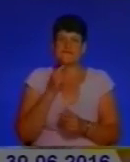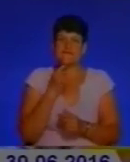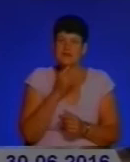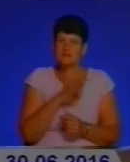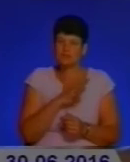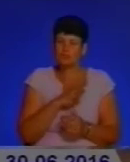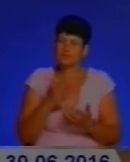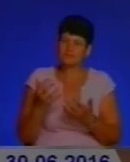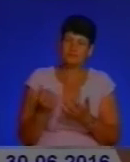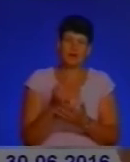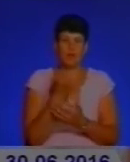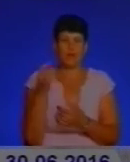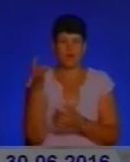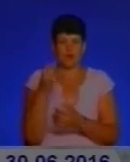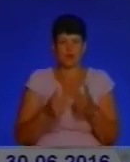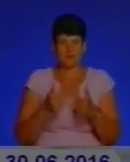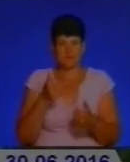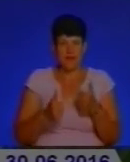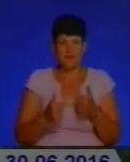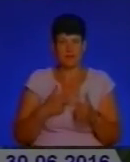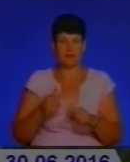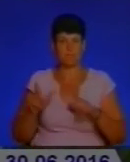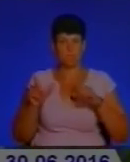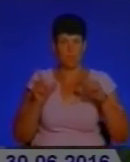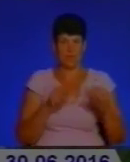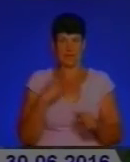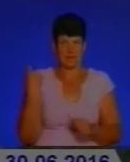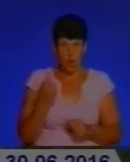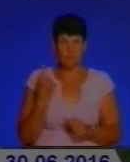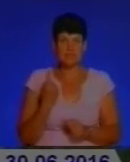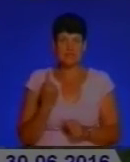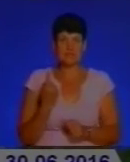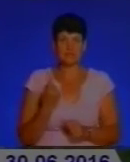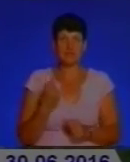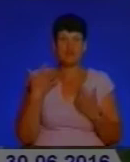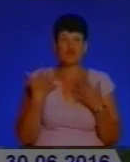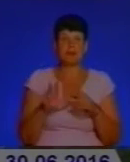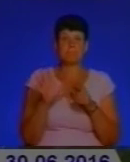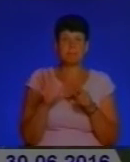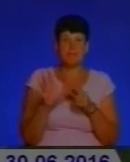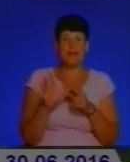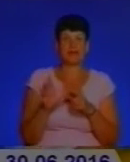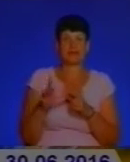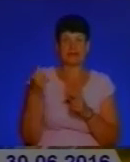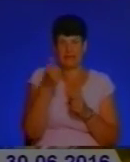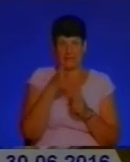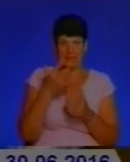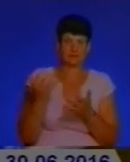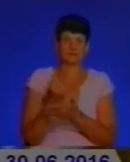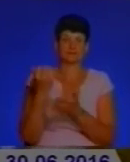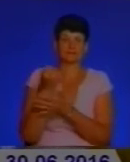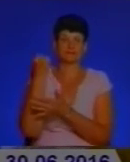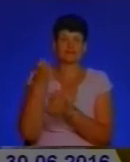вдалася перемога на районних змаганнях, але все ж таки ми поїхали на область і вже п'ятий рік підряд виграли, але